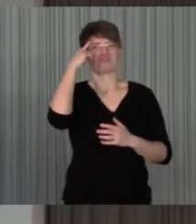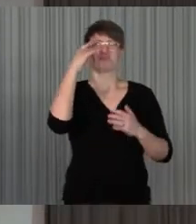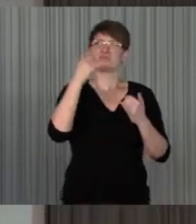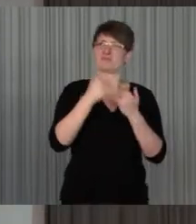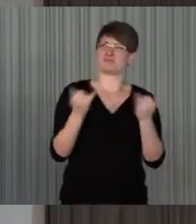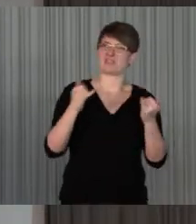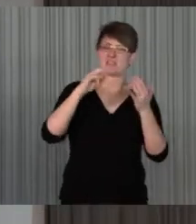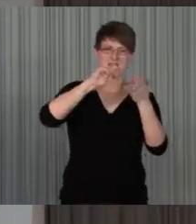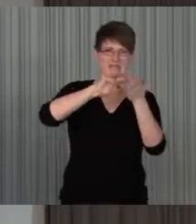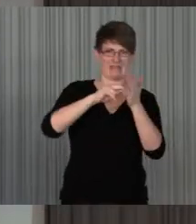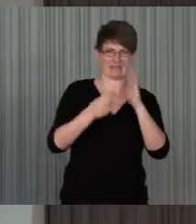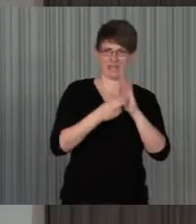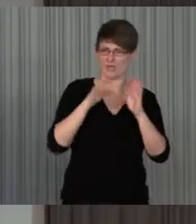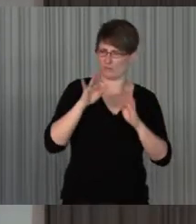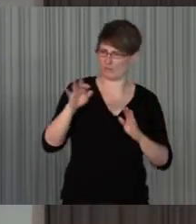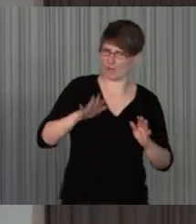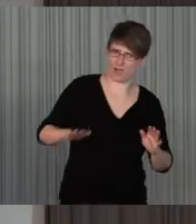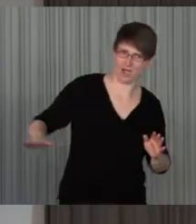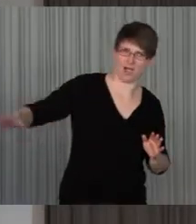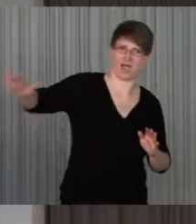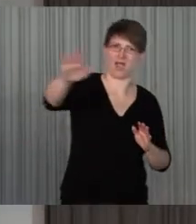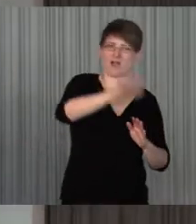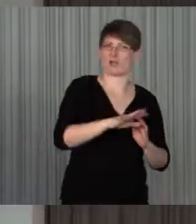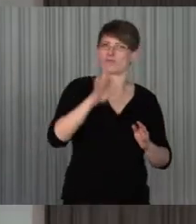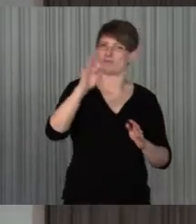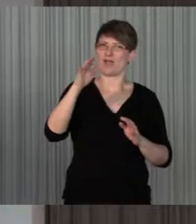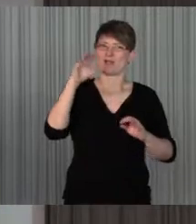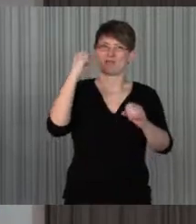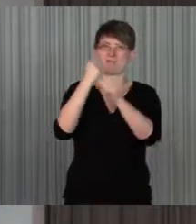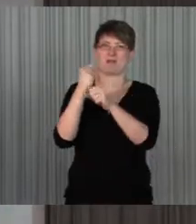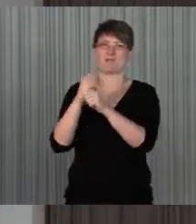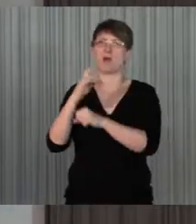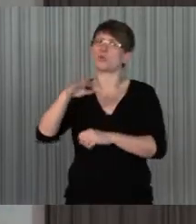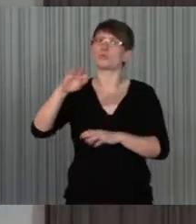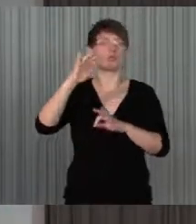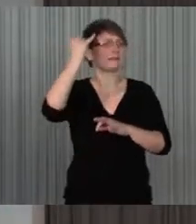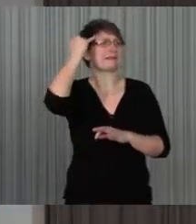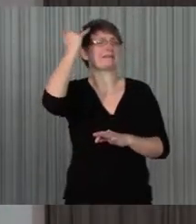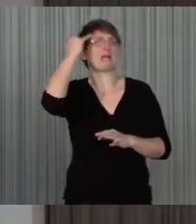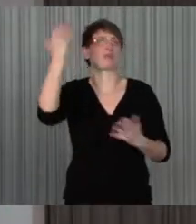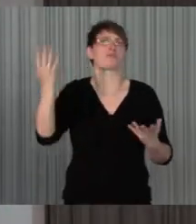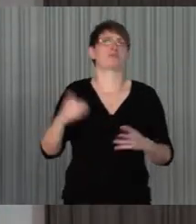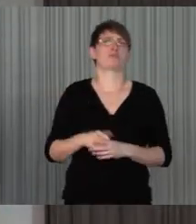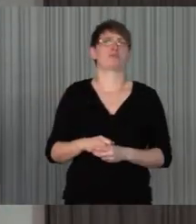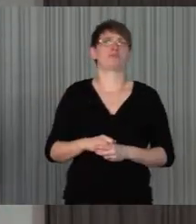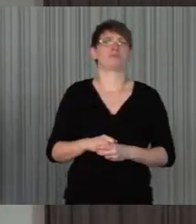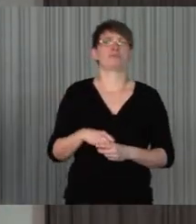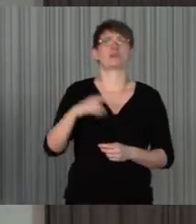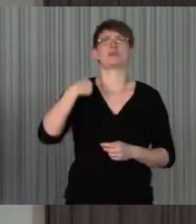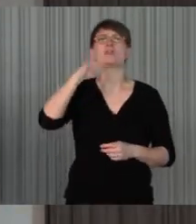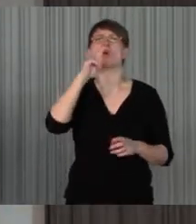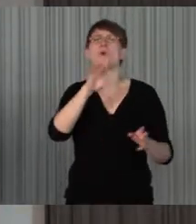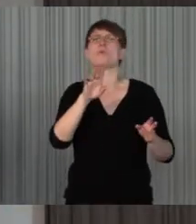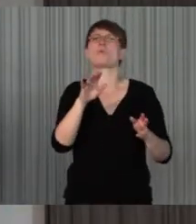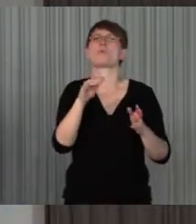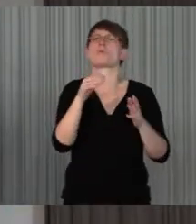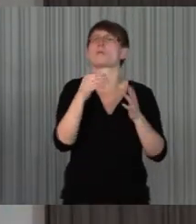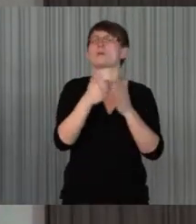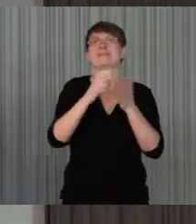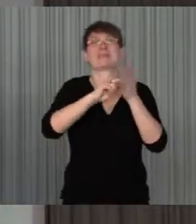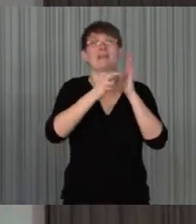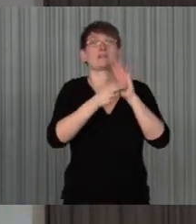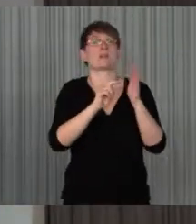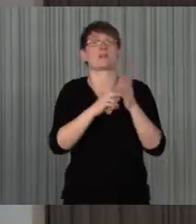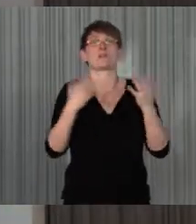sozusagen Technik für alle zugänglich und machbar, bringt, glaube ich, auch einfach gute Ideen und bringt dazu, dass eben Techniken